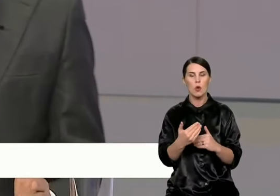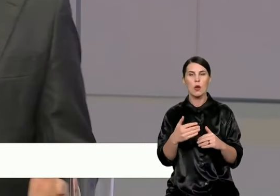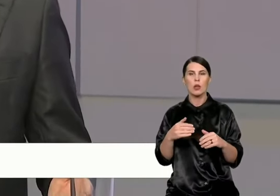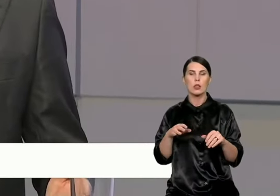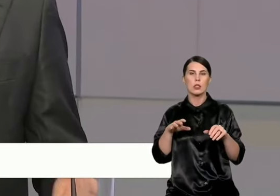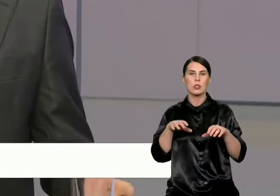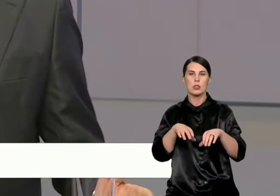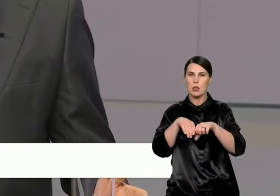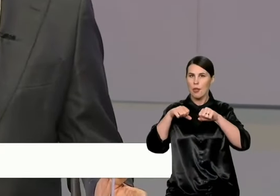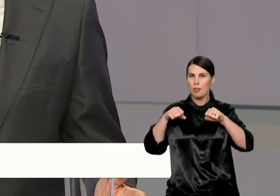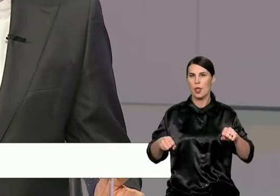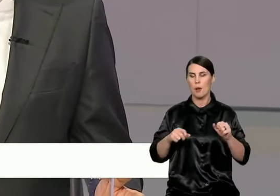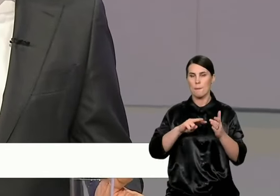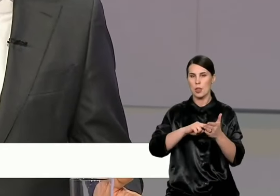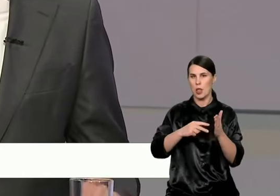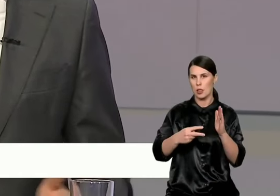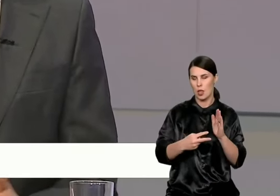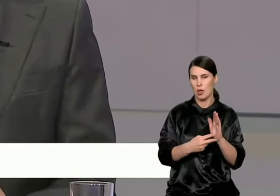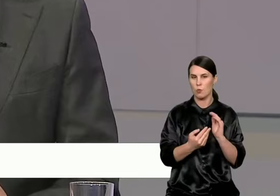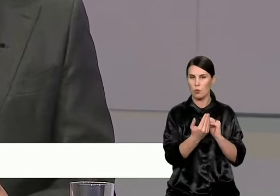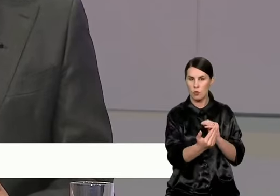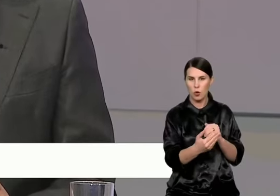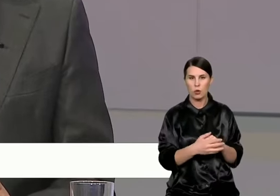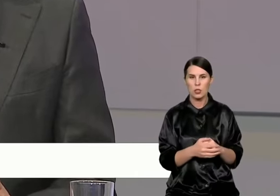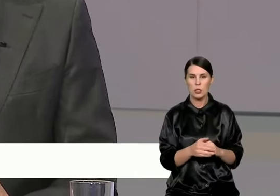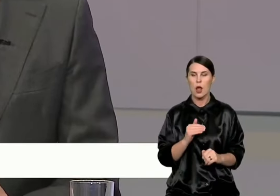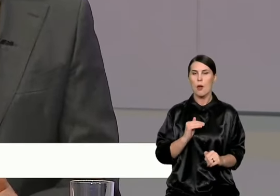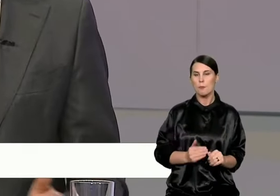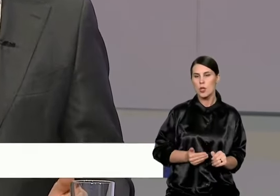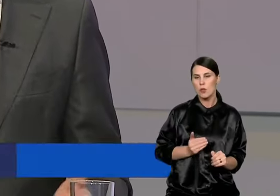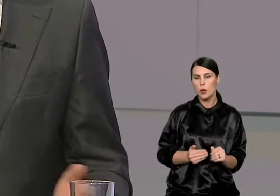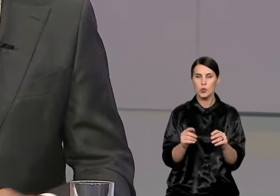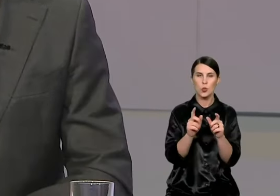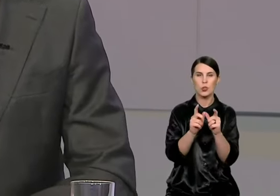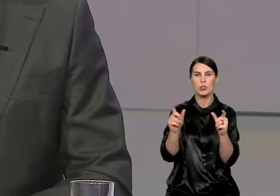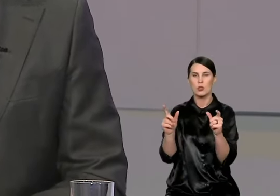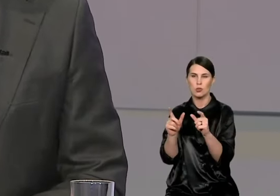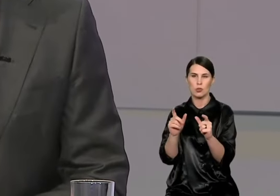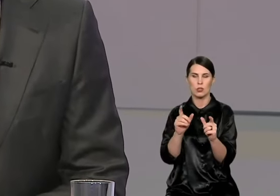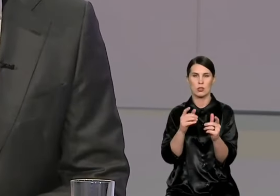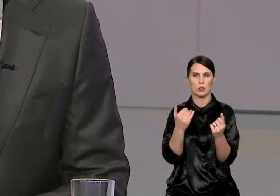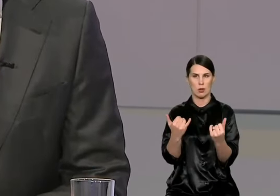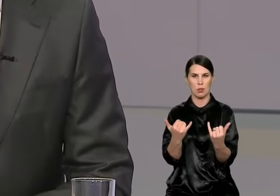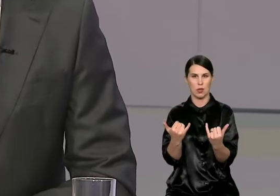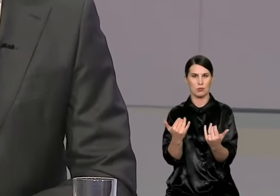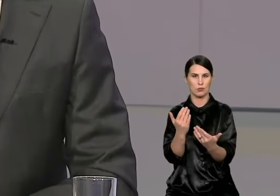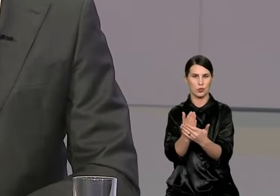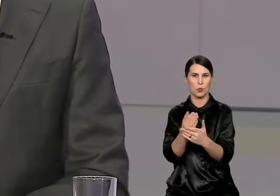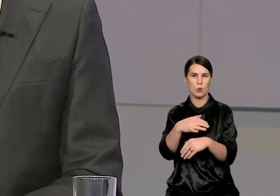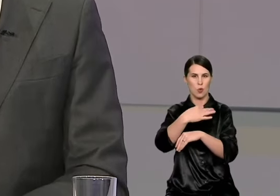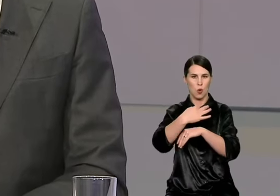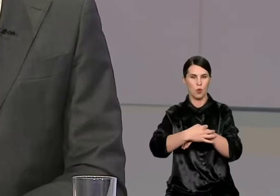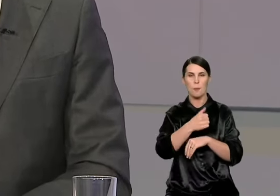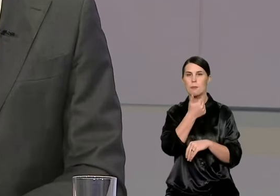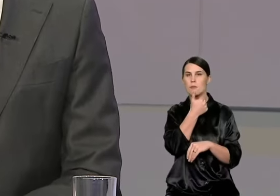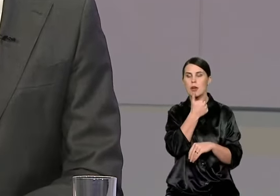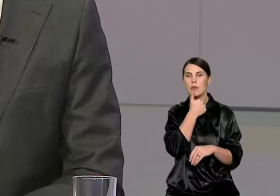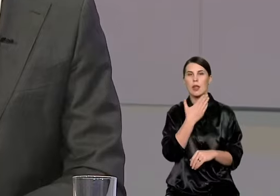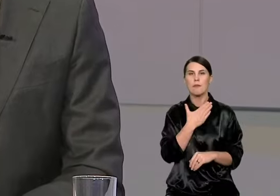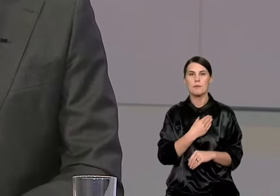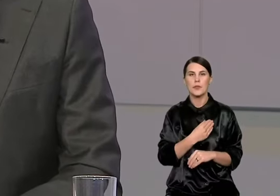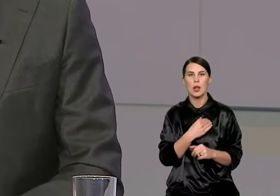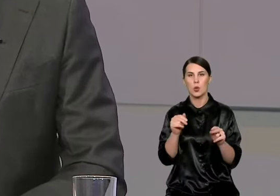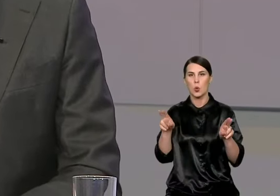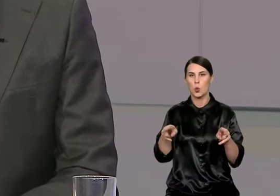plėtra patekia į privadžių institucijų ir neformalių darinių rankas, tokių kaip, pavyzdžiui, Vilniaus klubas, kuriame susiję yra